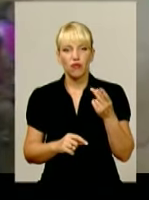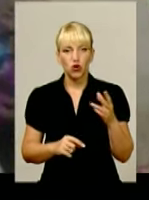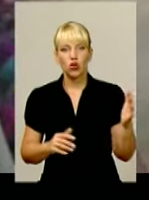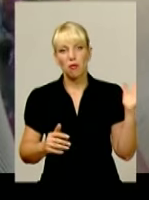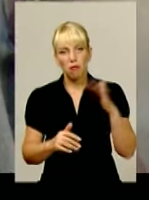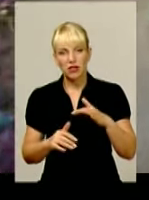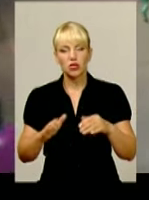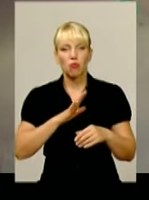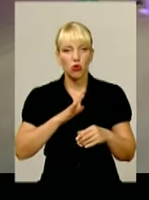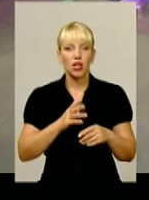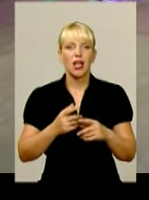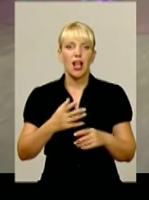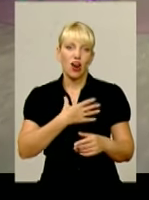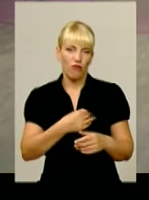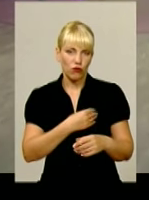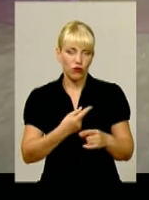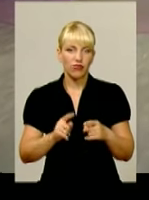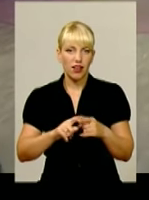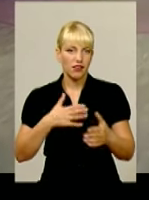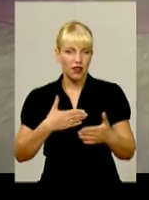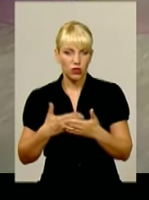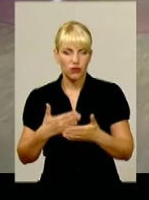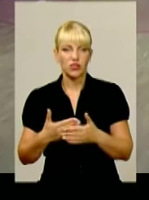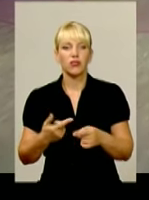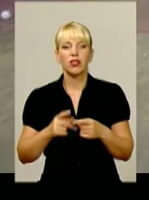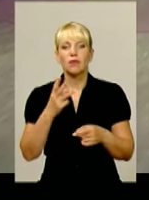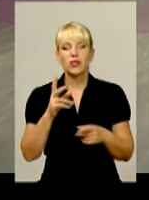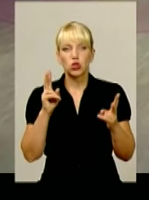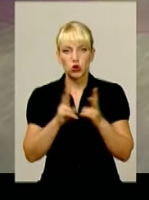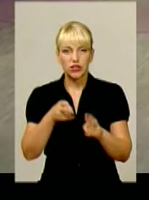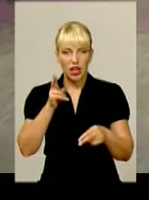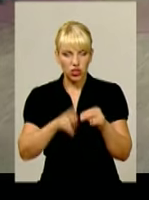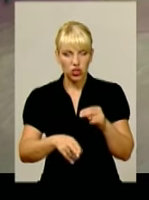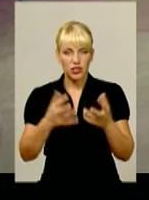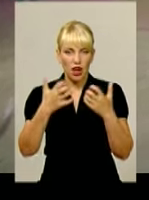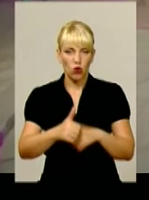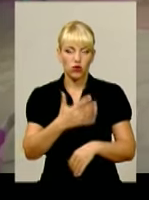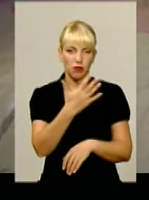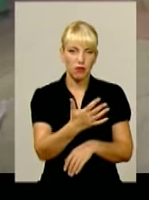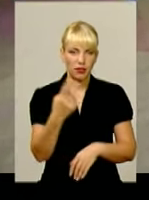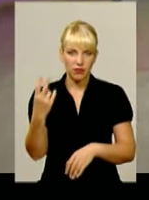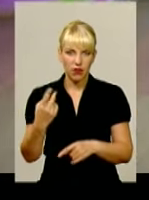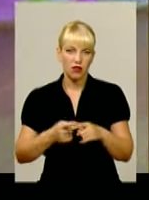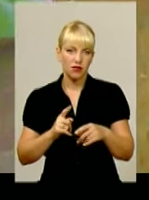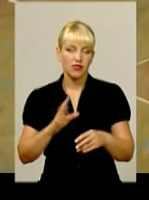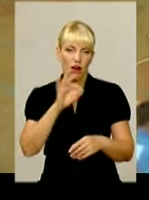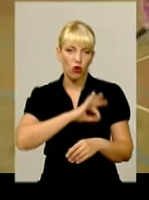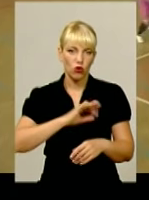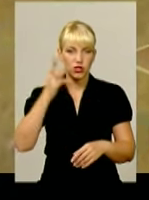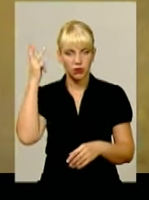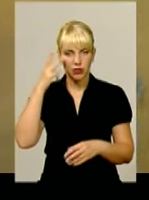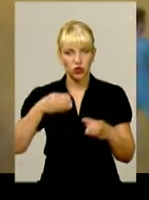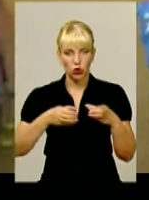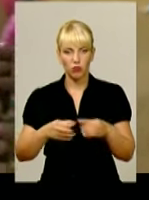активізувалися. Та це лише надавало наснаги місцевим лідерам. Зустріч закінчилася з рахунком 5-2 на користь подільської команди. Другий